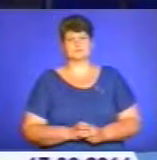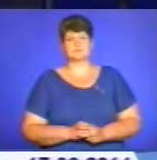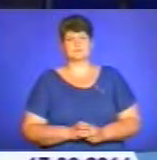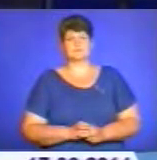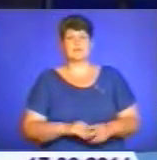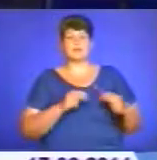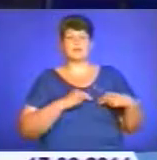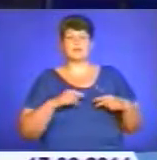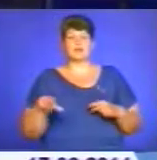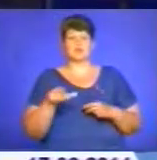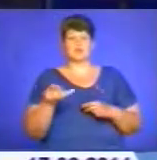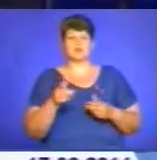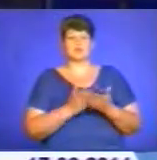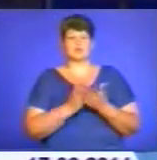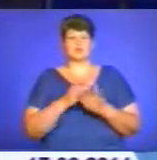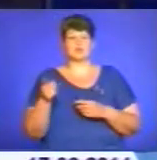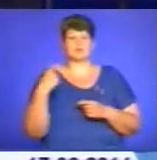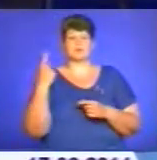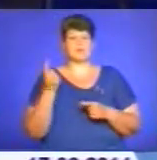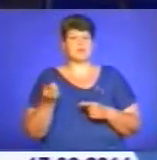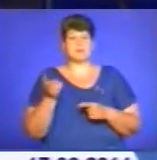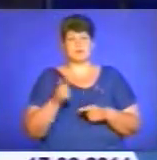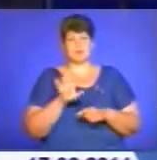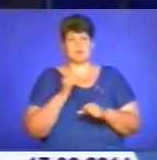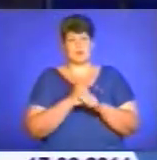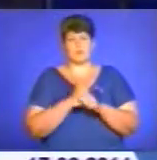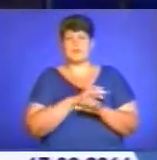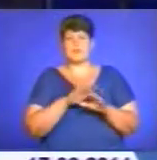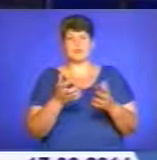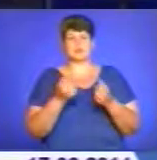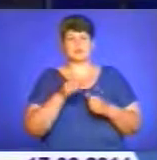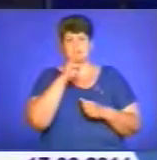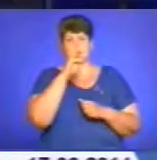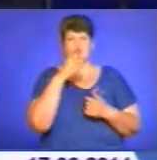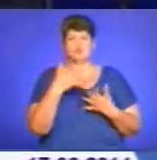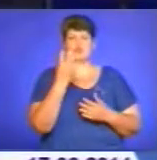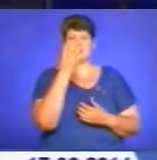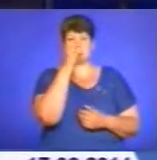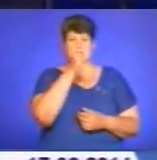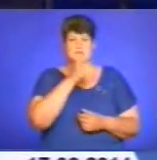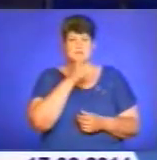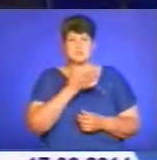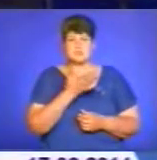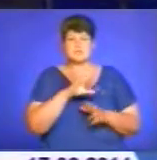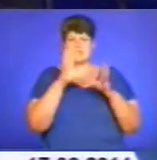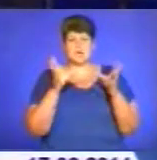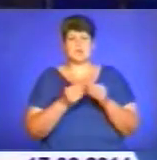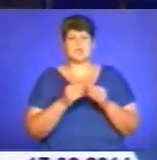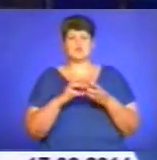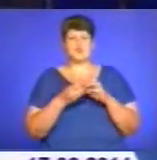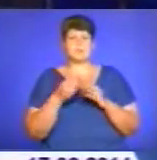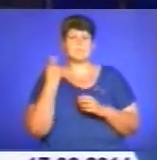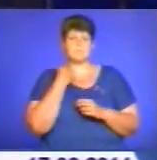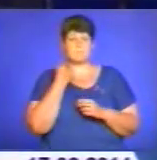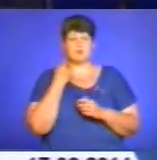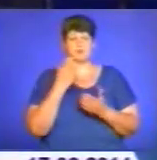Працівники дорожніх служб області сьогодні не вийшли на роботу. Вони не отримують заробітної плати вже чотири місяці. Загальна сума заборговленості